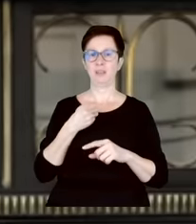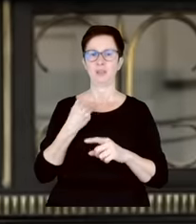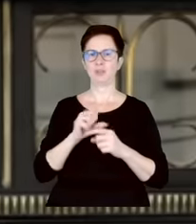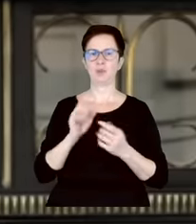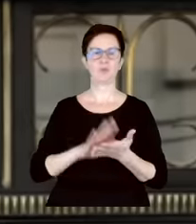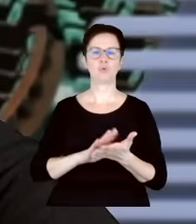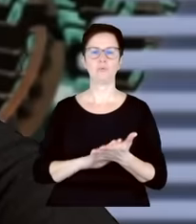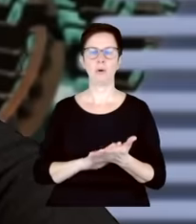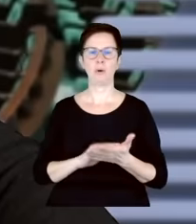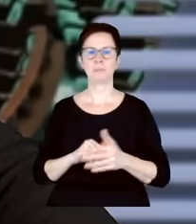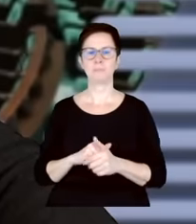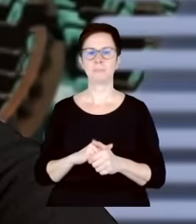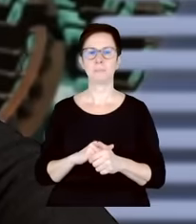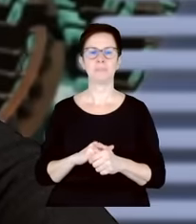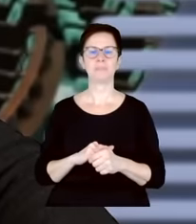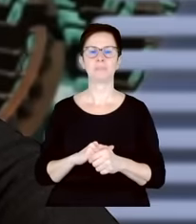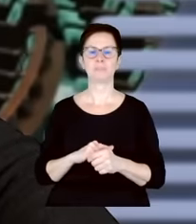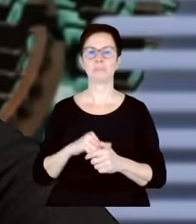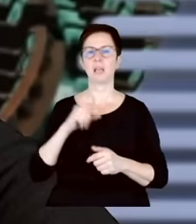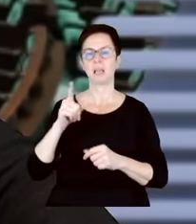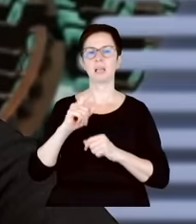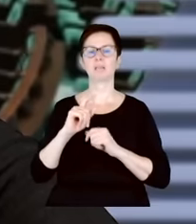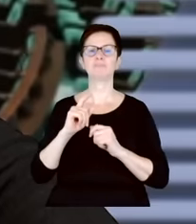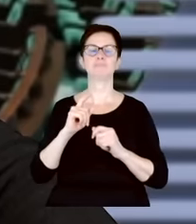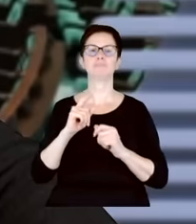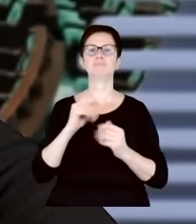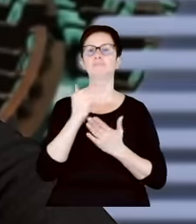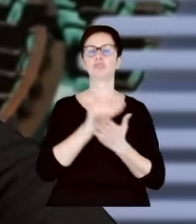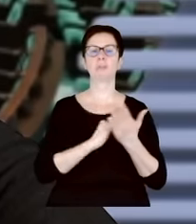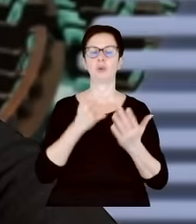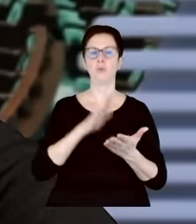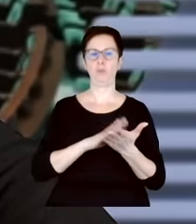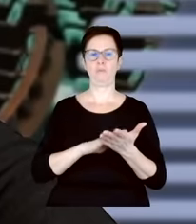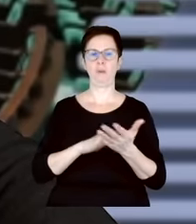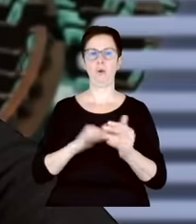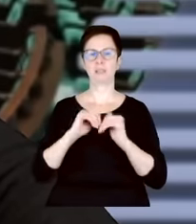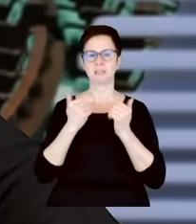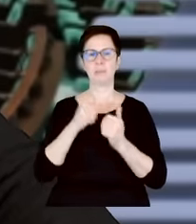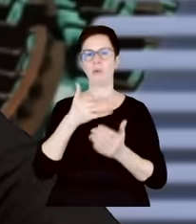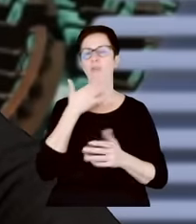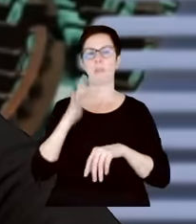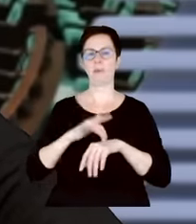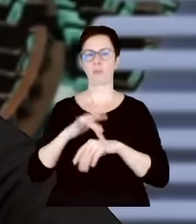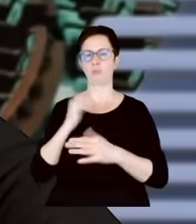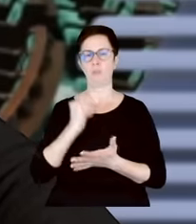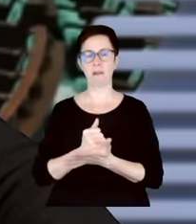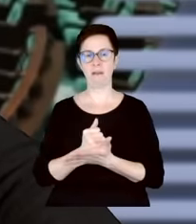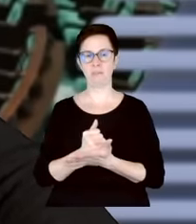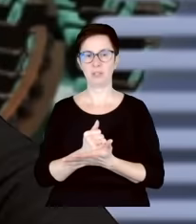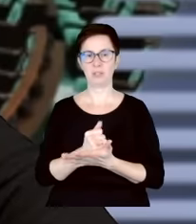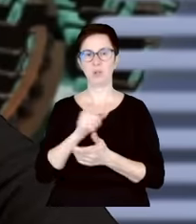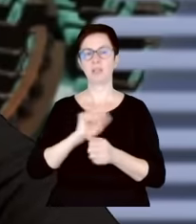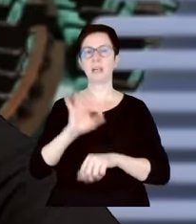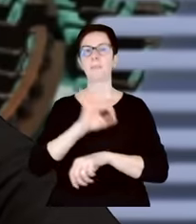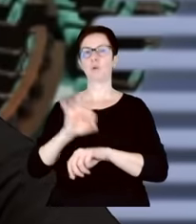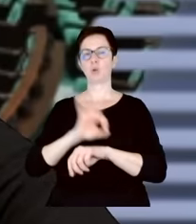ich podstawą prawną była uchwała Sejmu, która nie rodzi żadnych skutków prawnych w tym wypadku. Bo to był projekt uchwały przyjęty